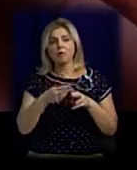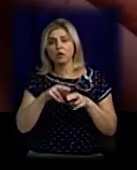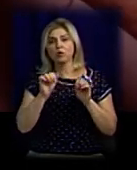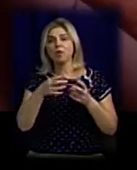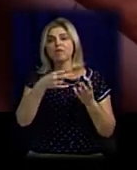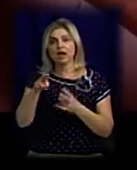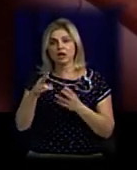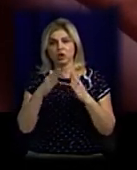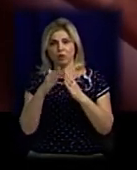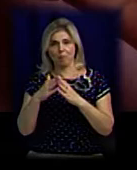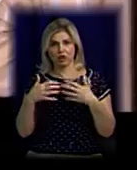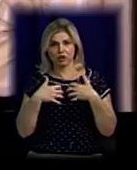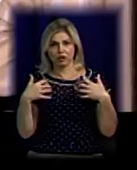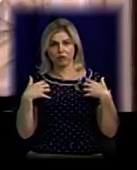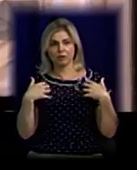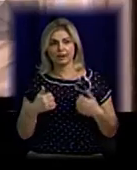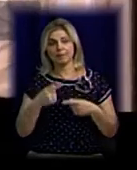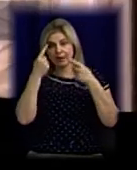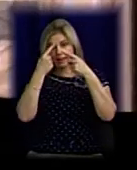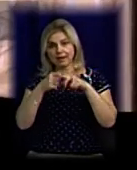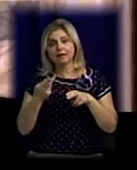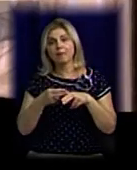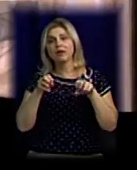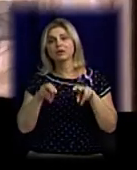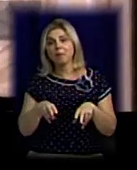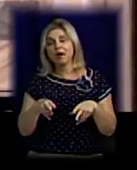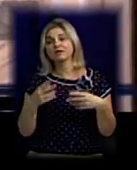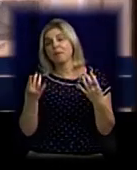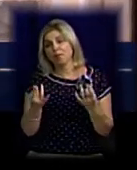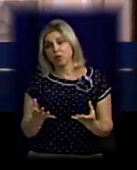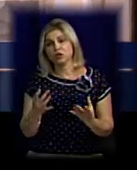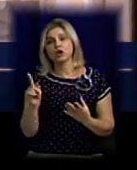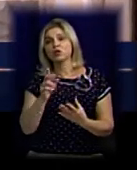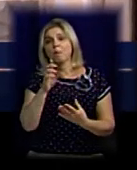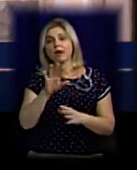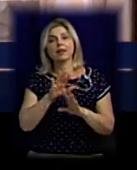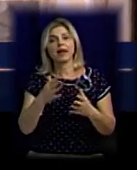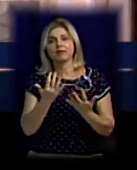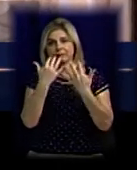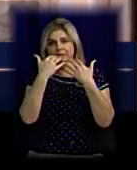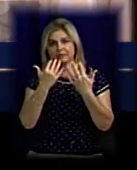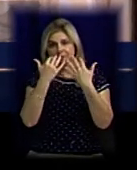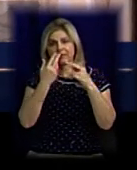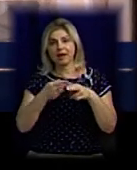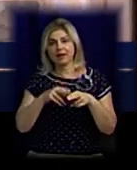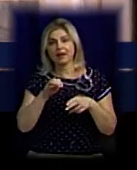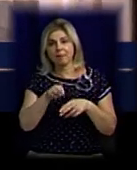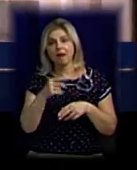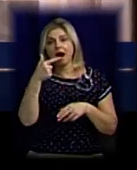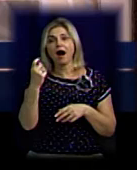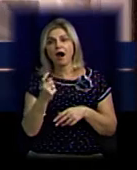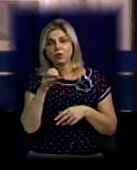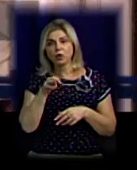нашкодити домашнім улюбленцям. Техніка безпеки, щоб не дышати цим газом, який